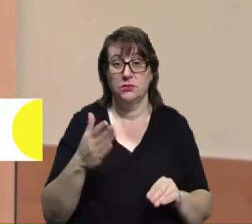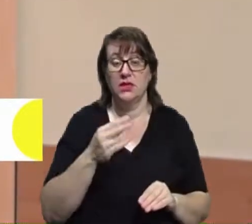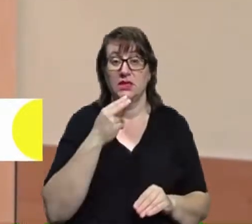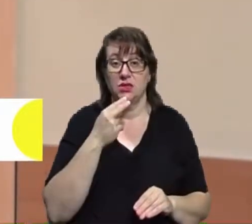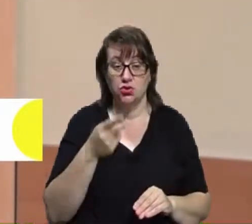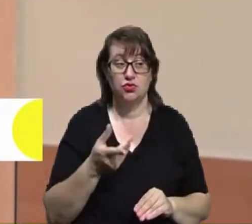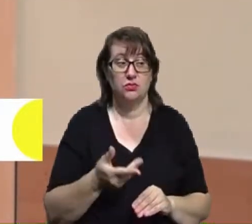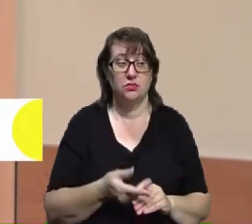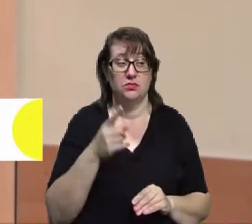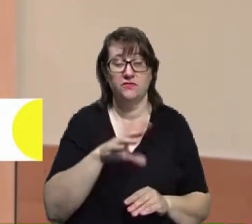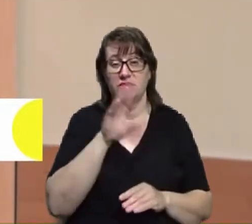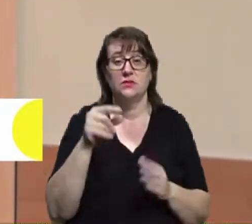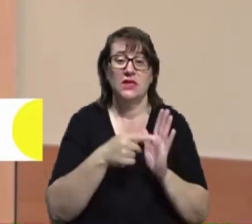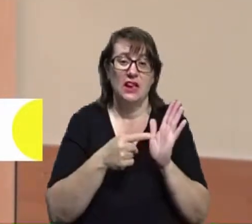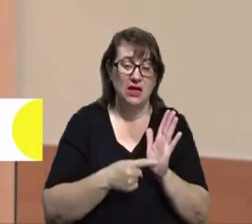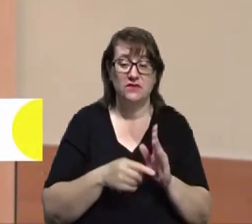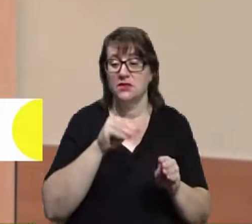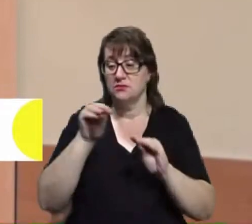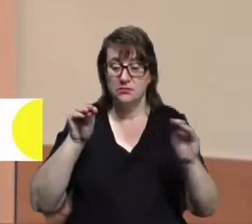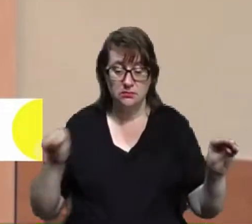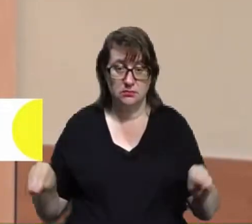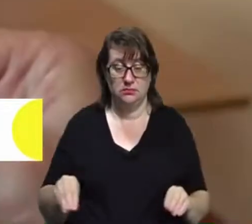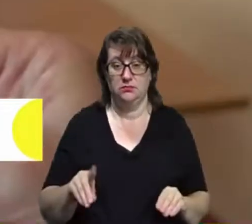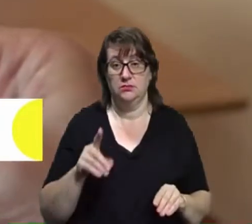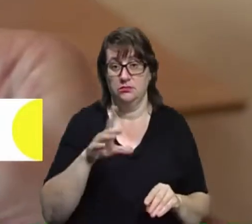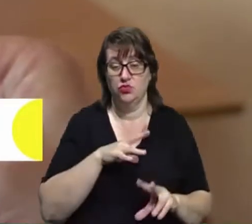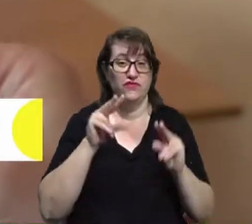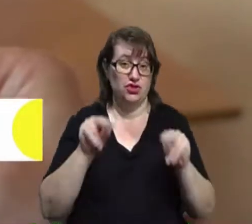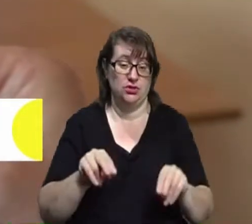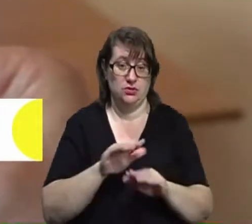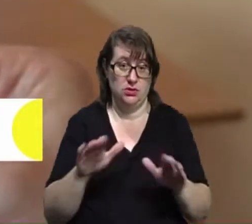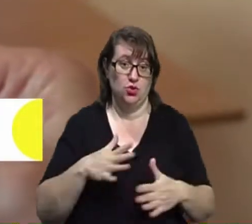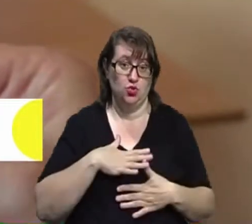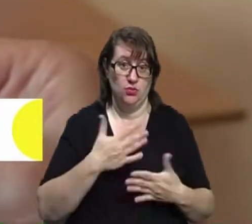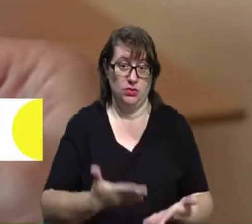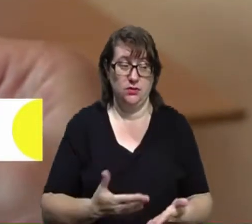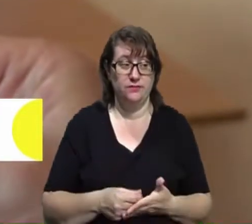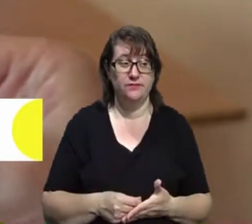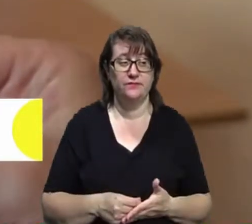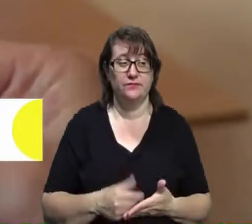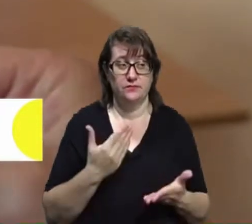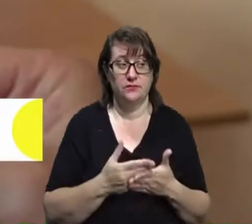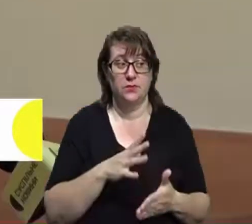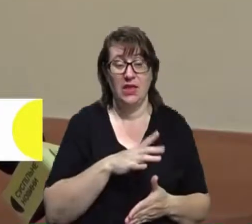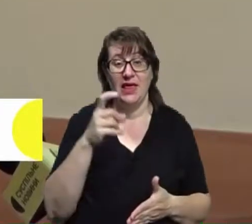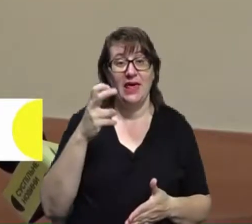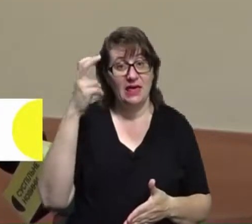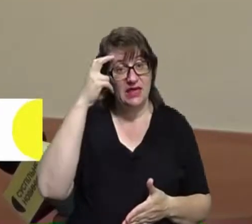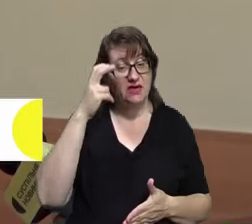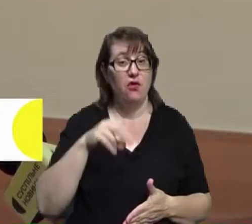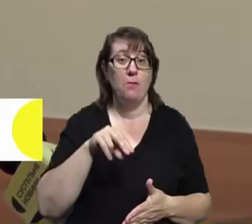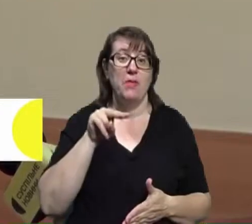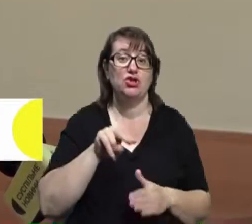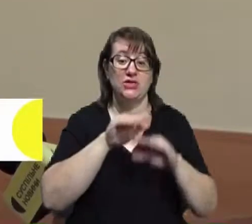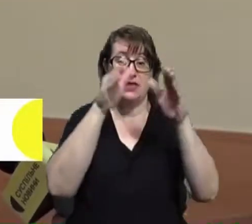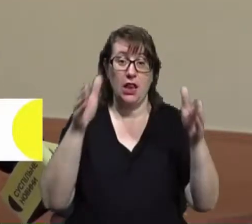ділився, був такий подільчивий, був дуже щирий. Відти його любили». Ось ми були в Києві, Печерську, в Києві, Києві. Це був